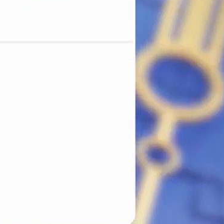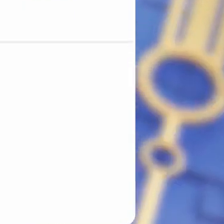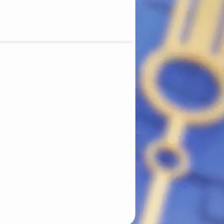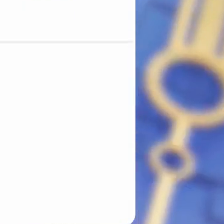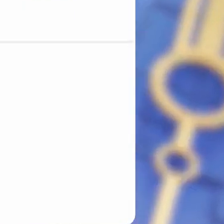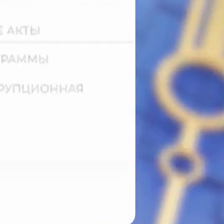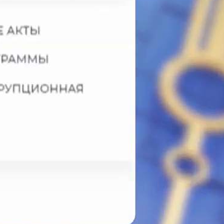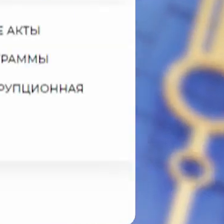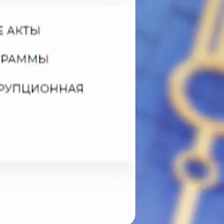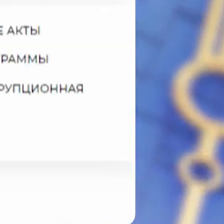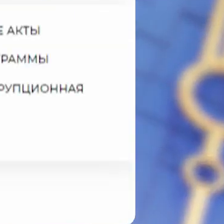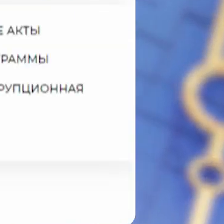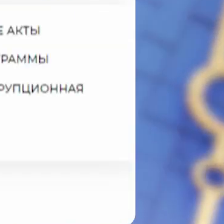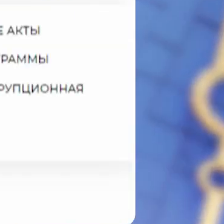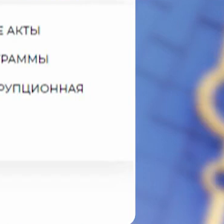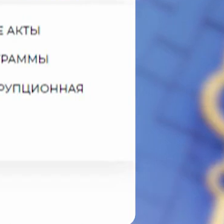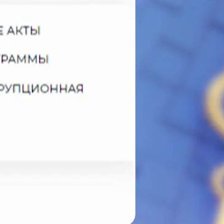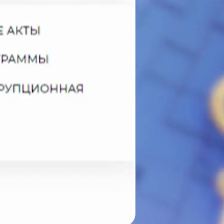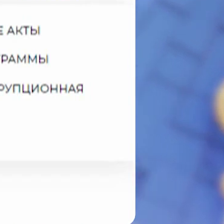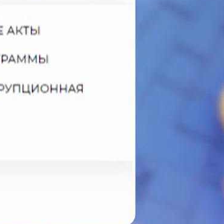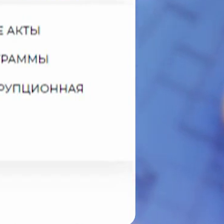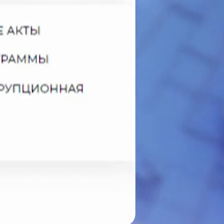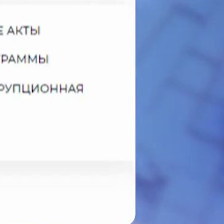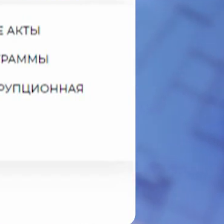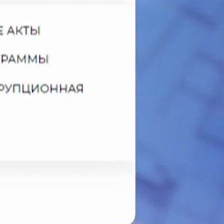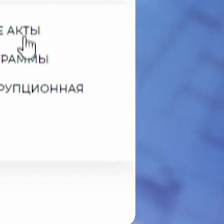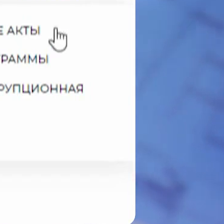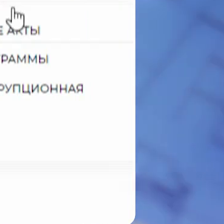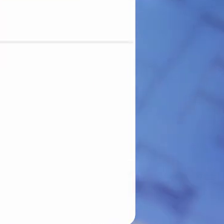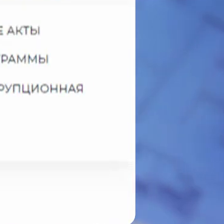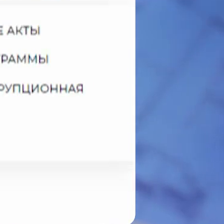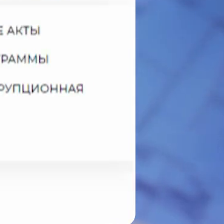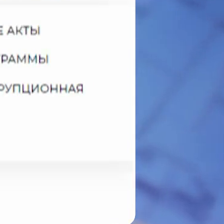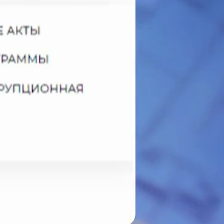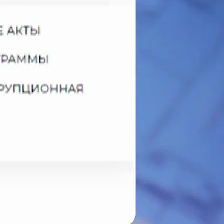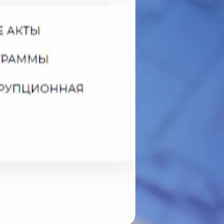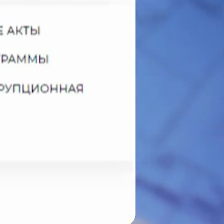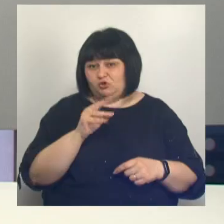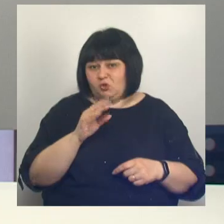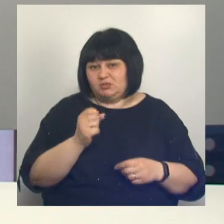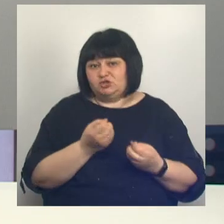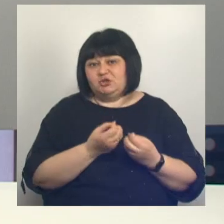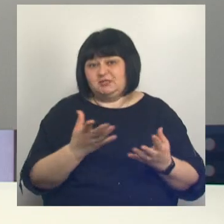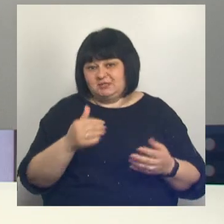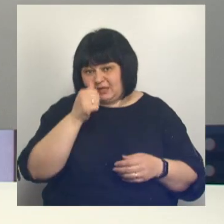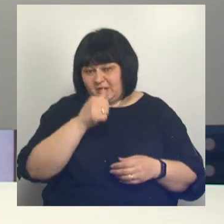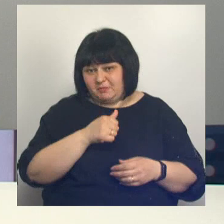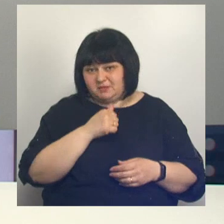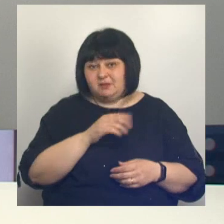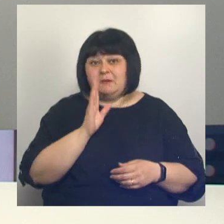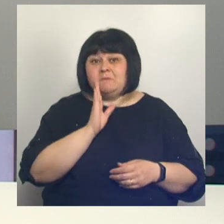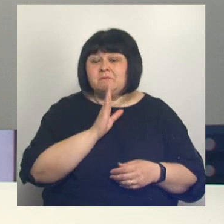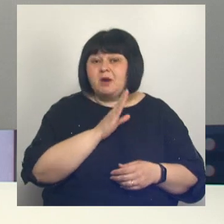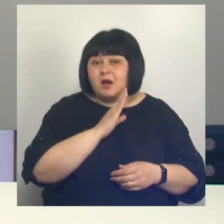с постановлением можно на официальном сайте правительства области в разделе «Документы» во вкладке «Нормативно-правовые акты». Мама.